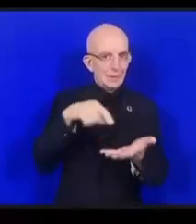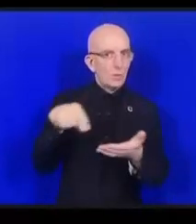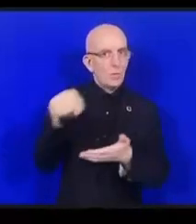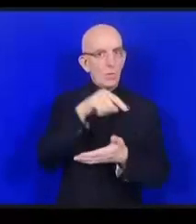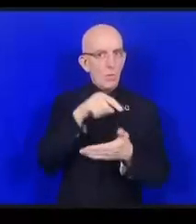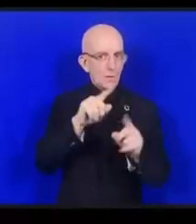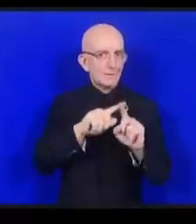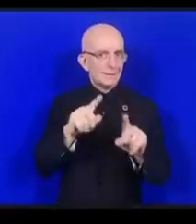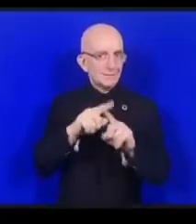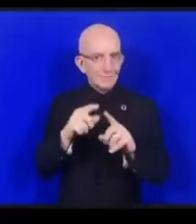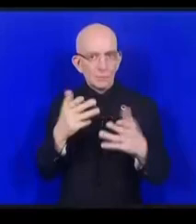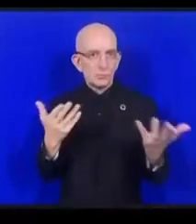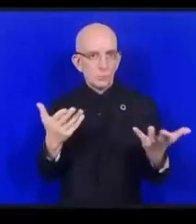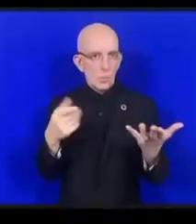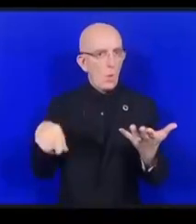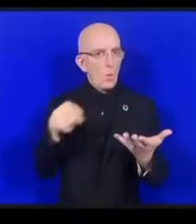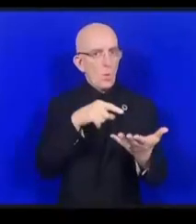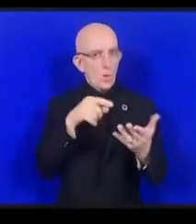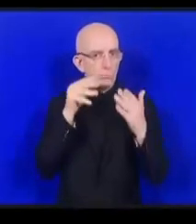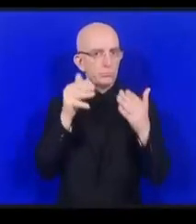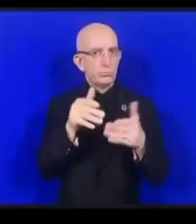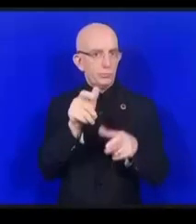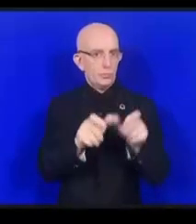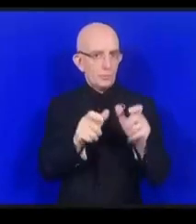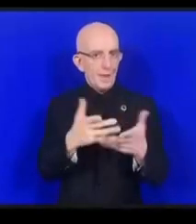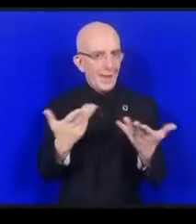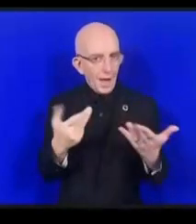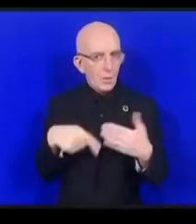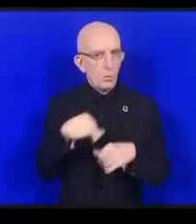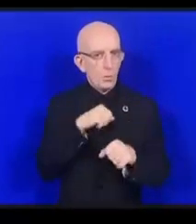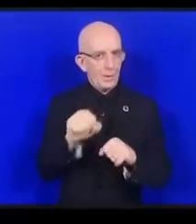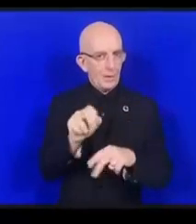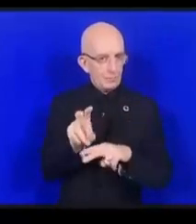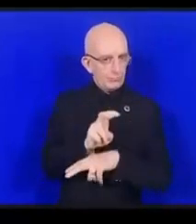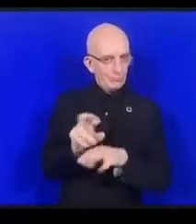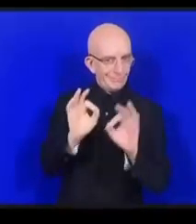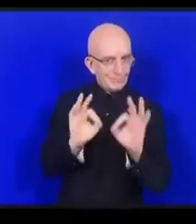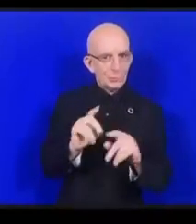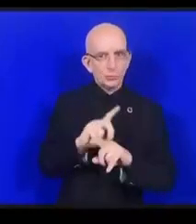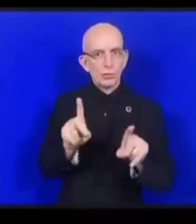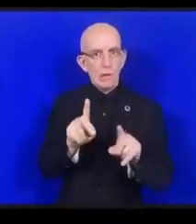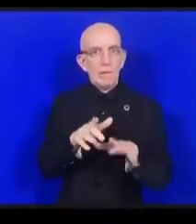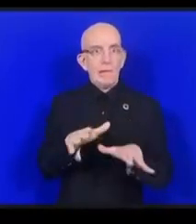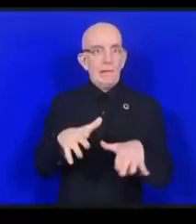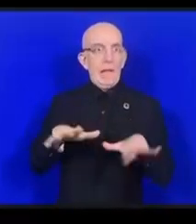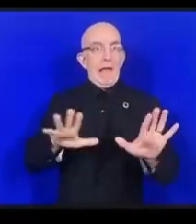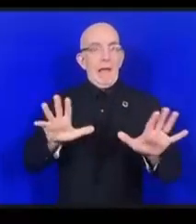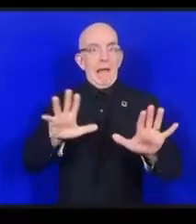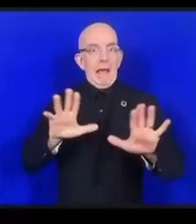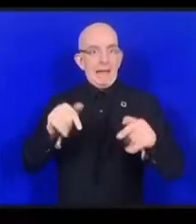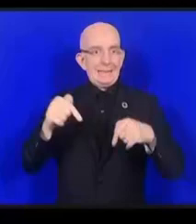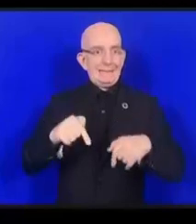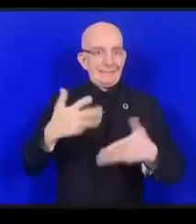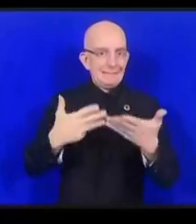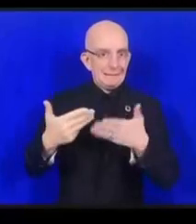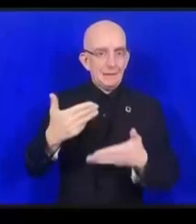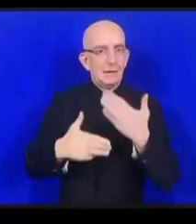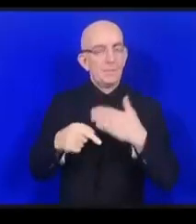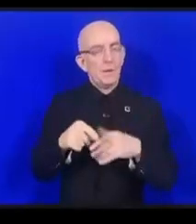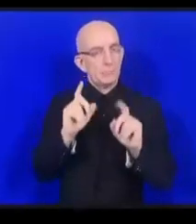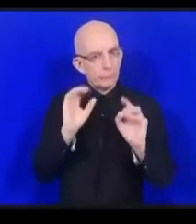présentent pas un danger peut-on contrôler l'accès pour que ces objets ne soient pas